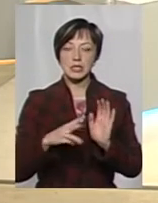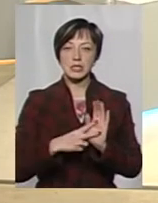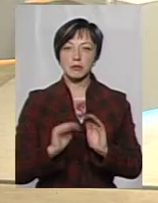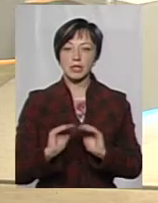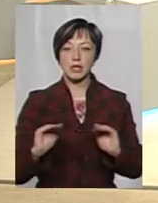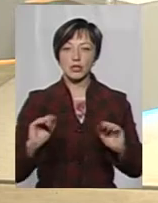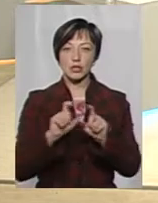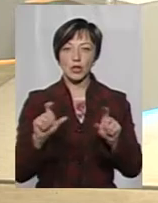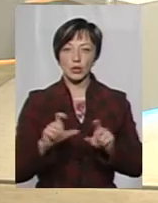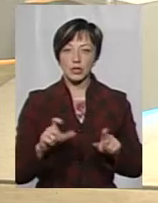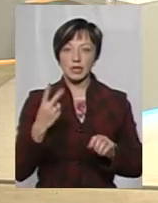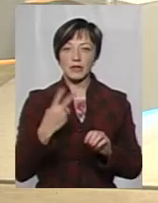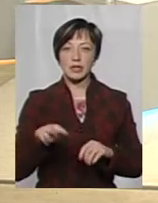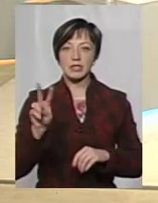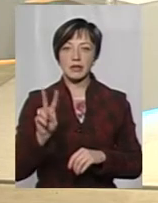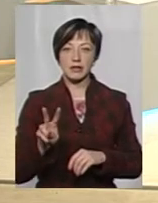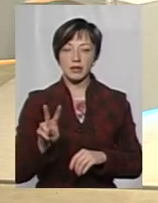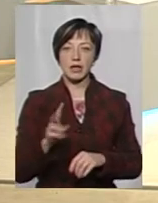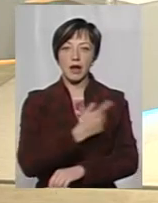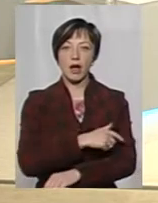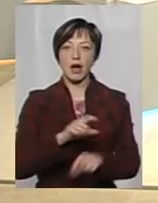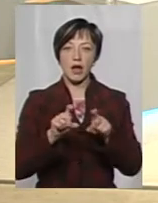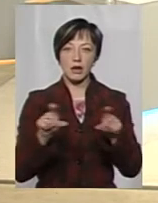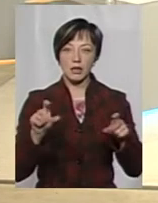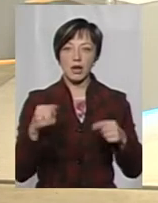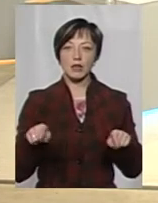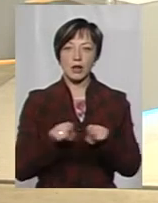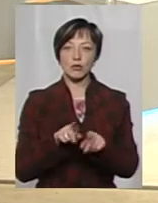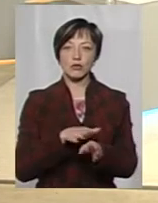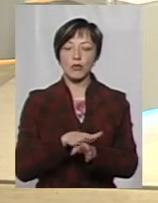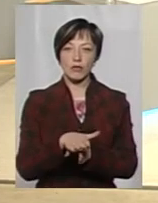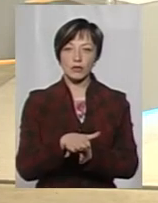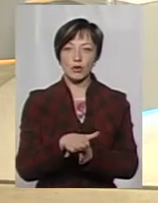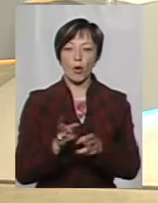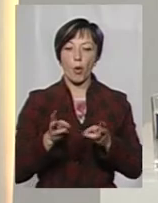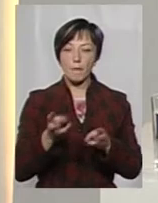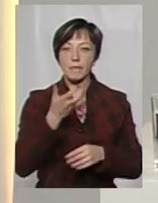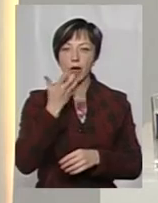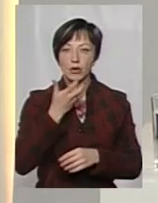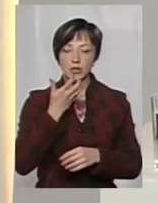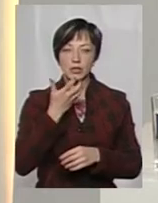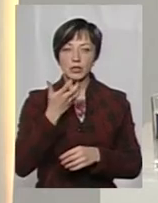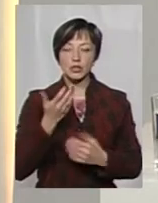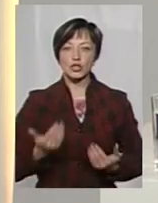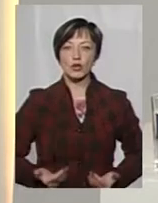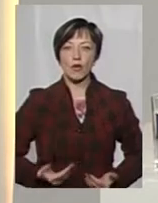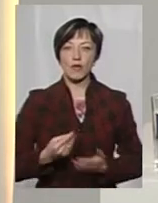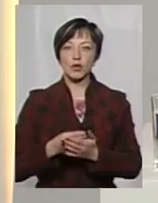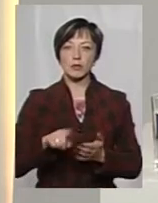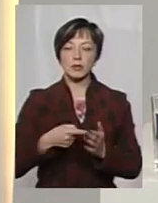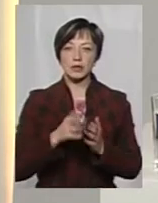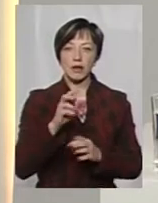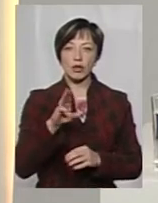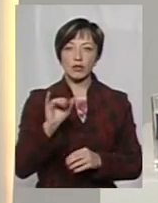дитячих садочків, 22 лікарні, а також повністю опалюється житловий фонд міста